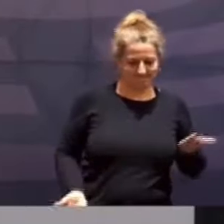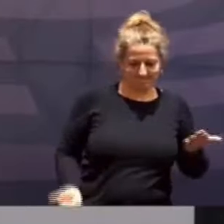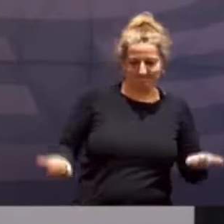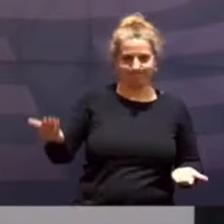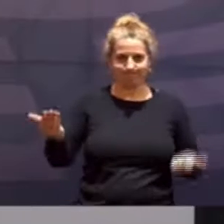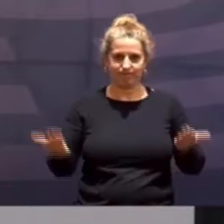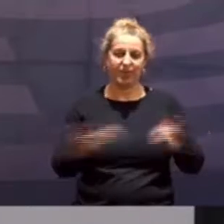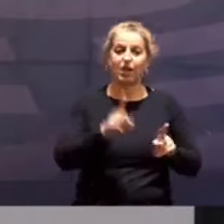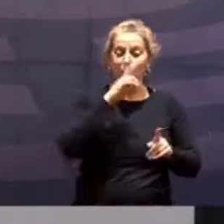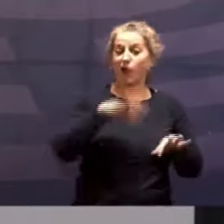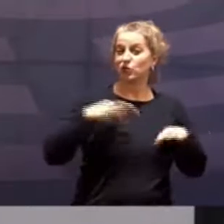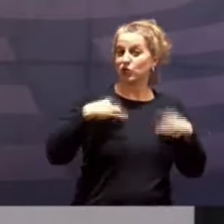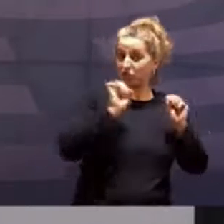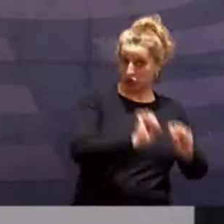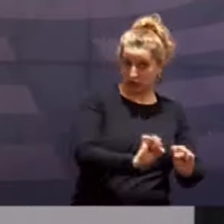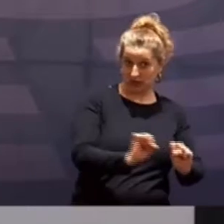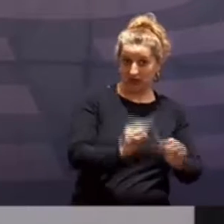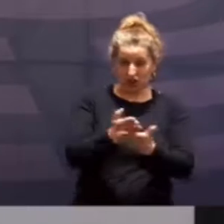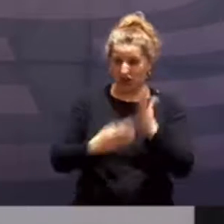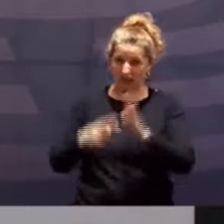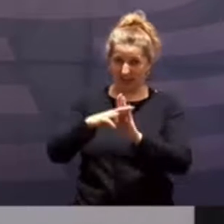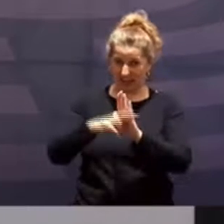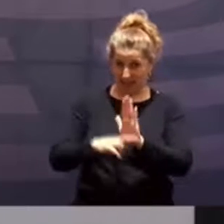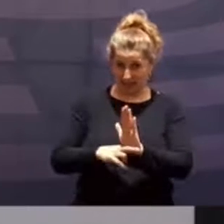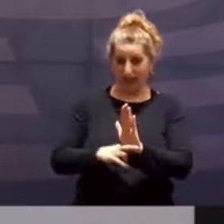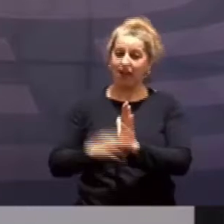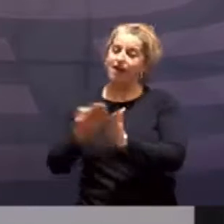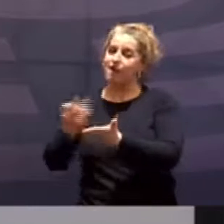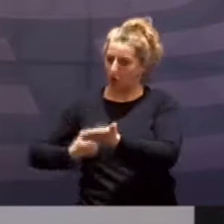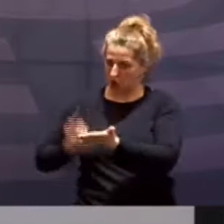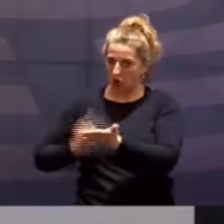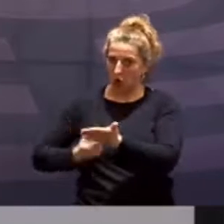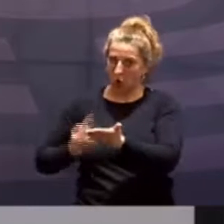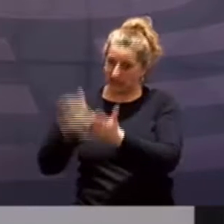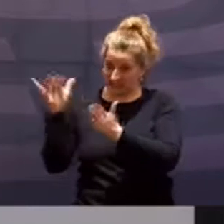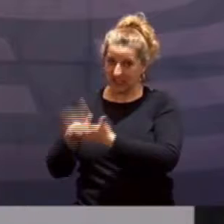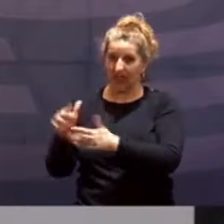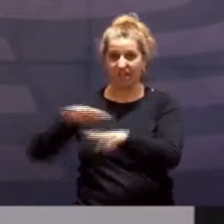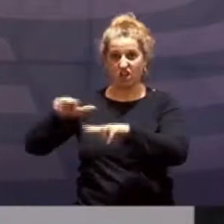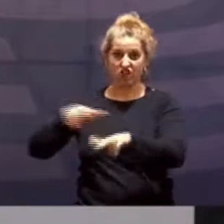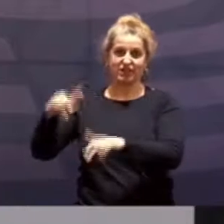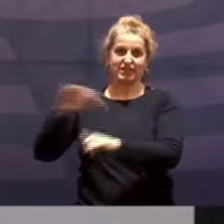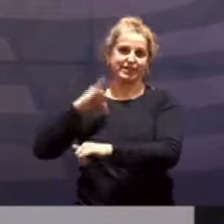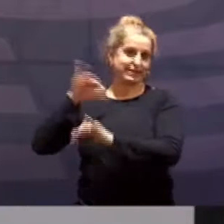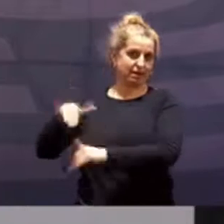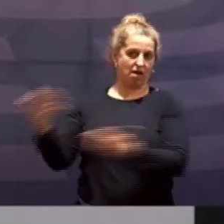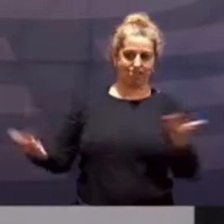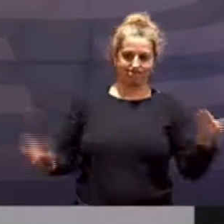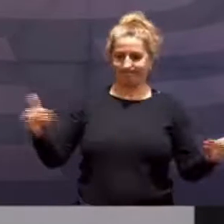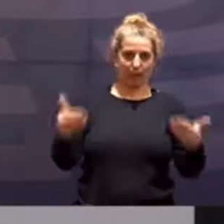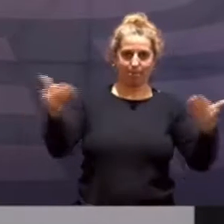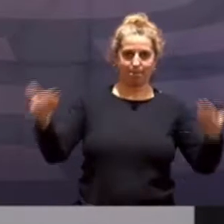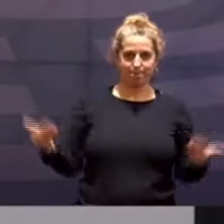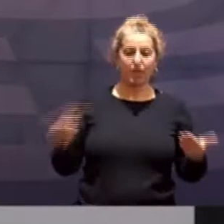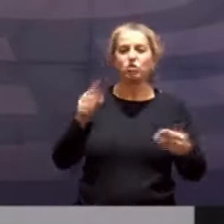Gesundheitsschutz strengen Regeln, strengeren Forderungen aus Wirtschaftsinteressen gegenüber, sondern hier muss